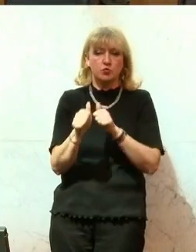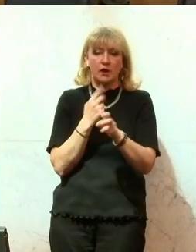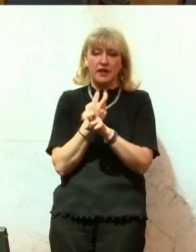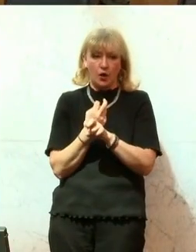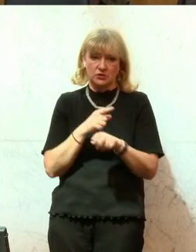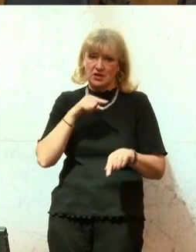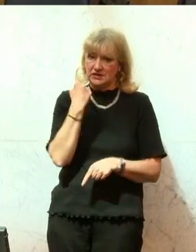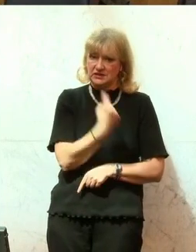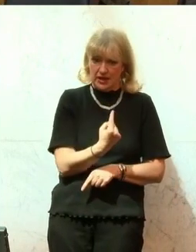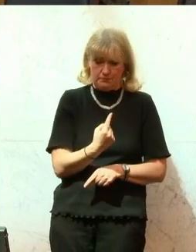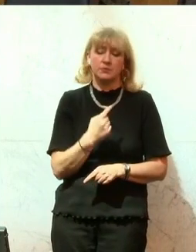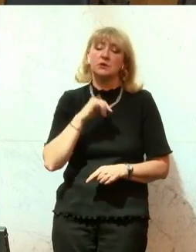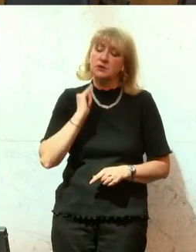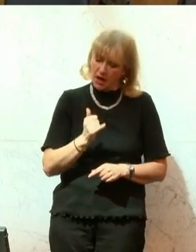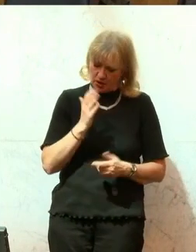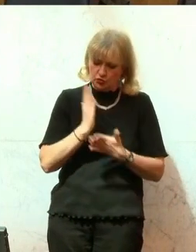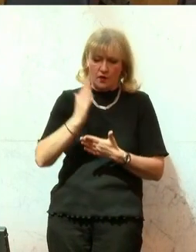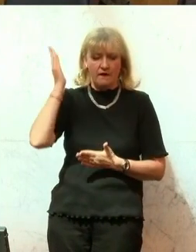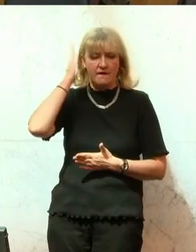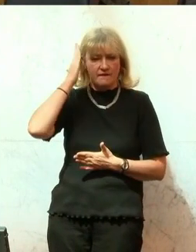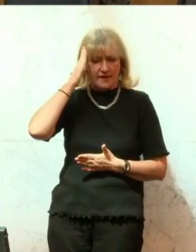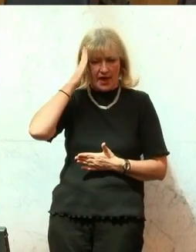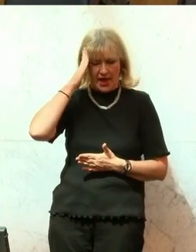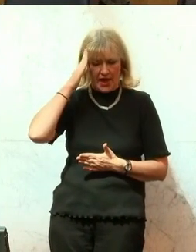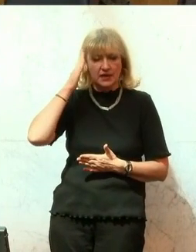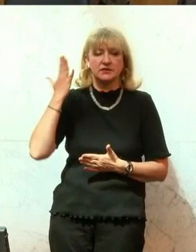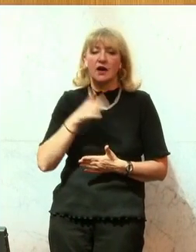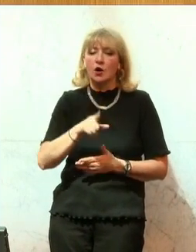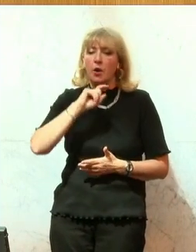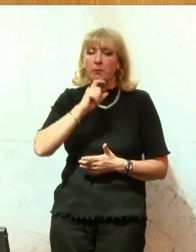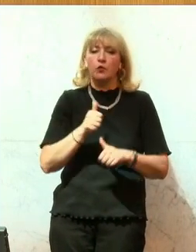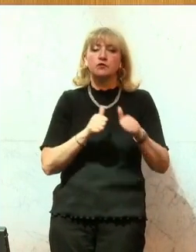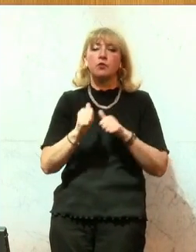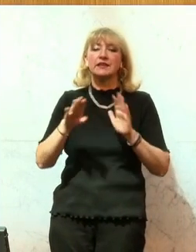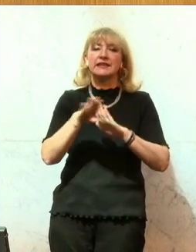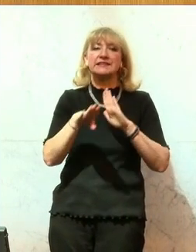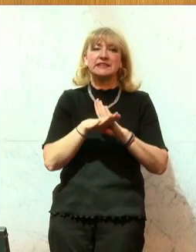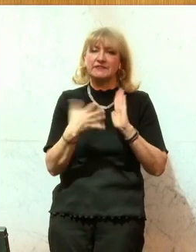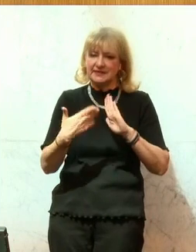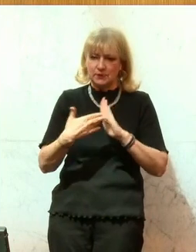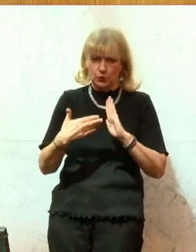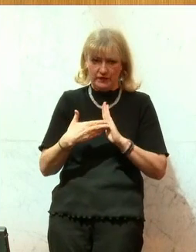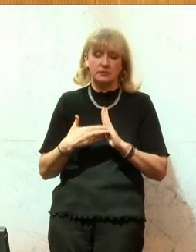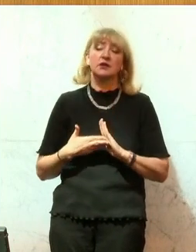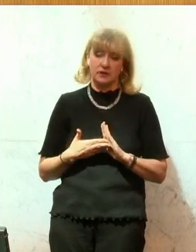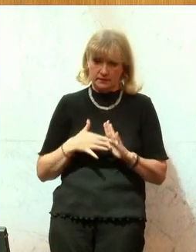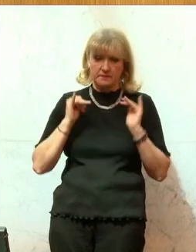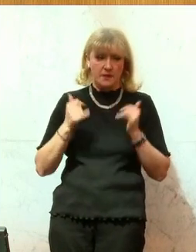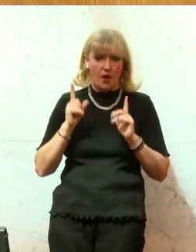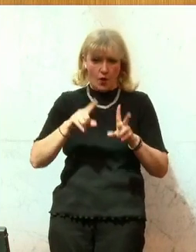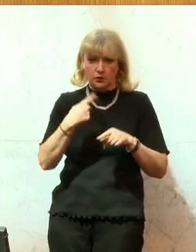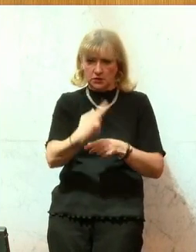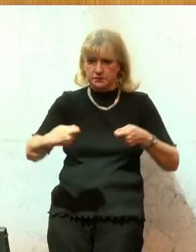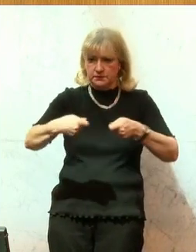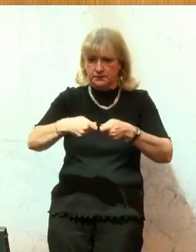und der hat sehr wohl das Wissen, was für dieses Berufssportgesetz notwendig ist und ist auch in Allianz mit